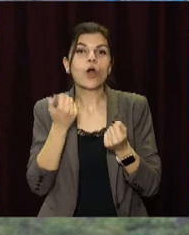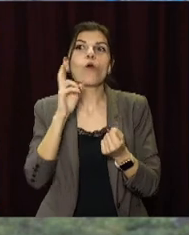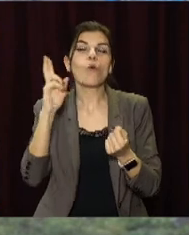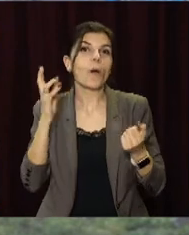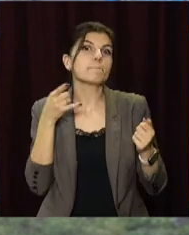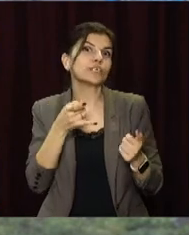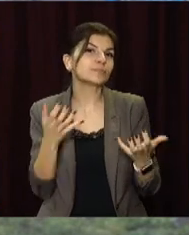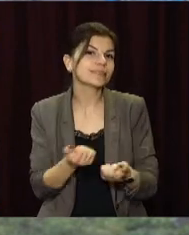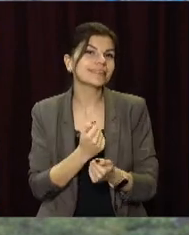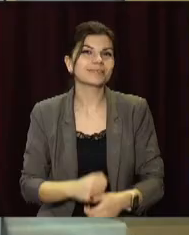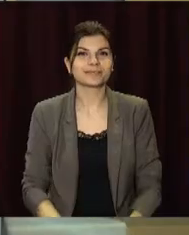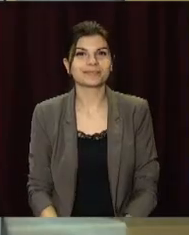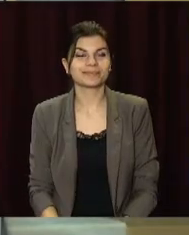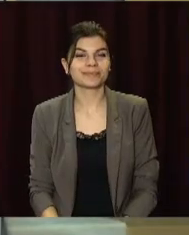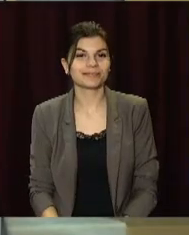савтівку.